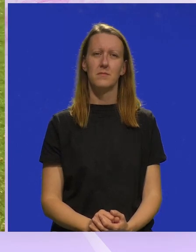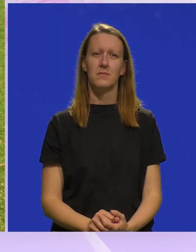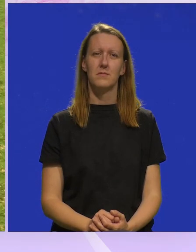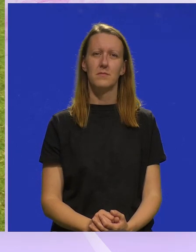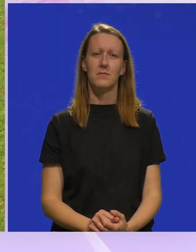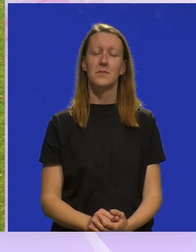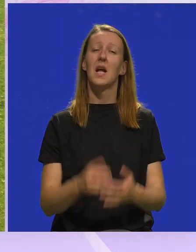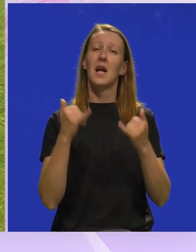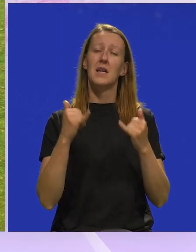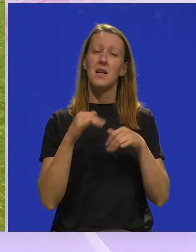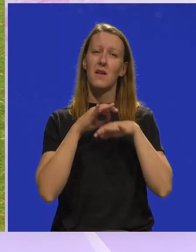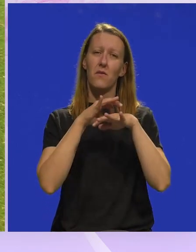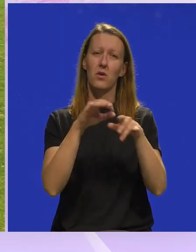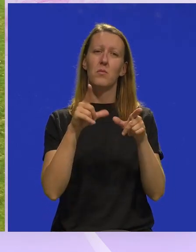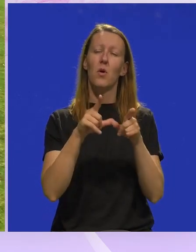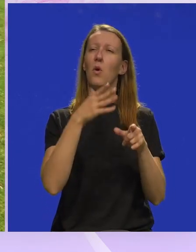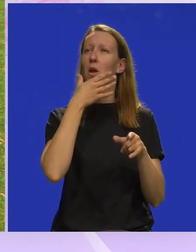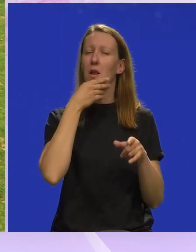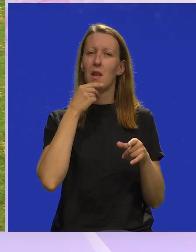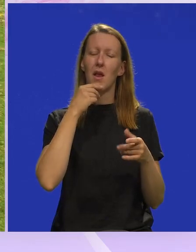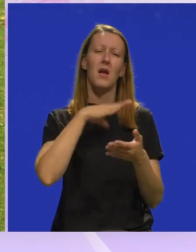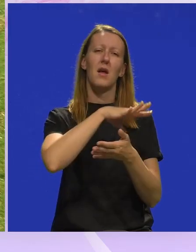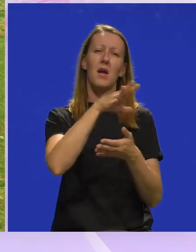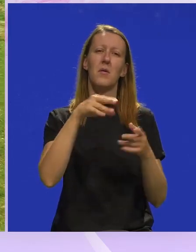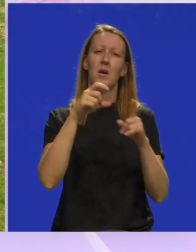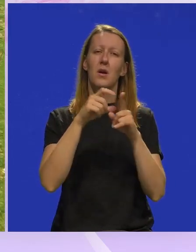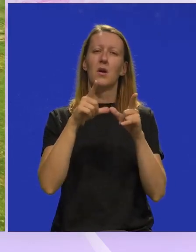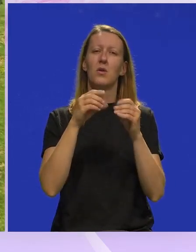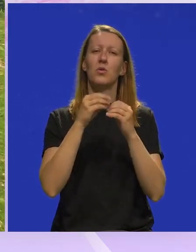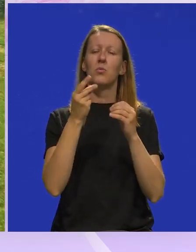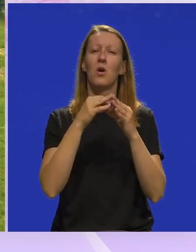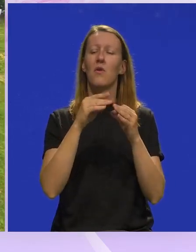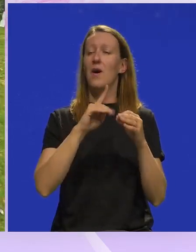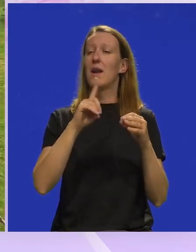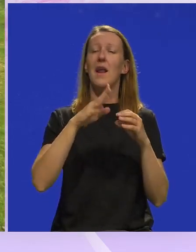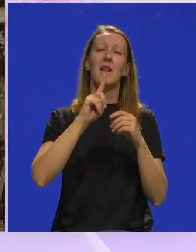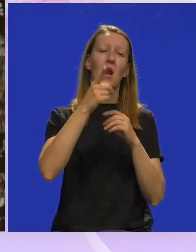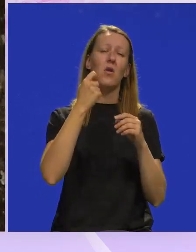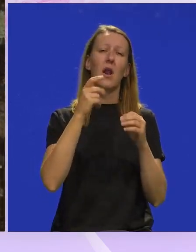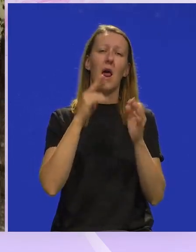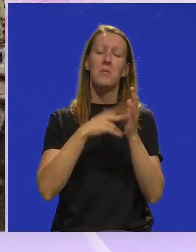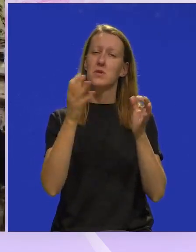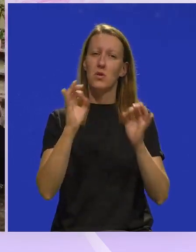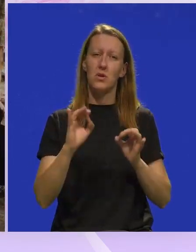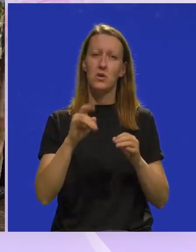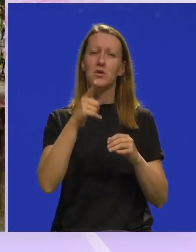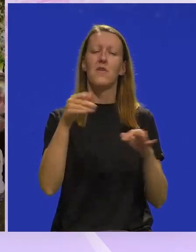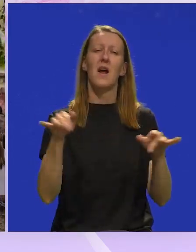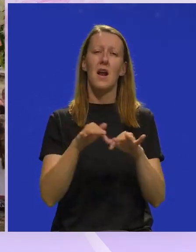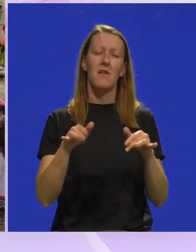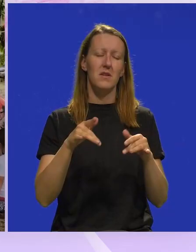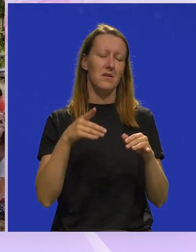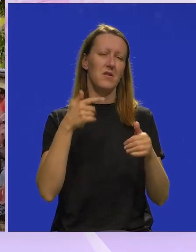A sada vas vodimo u prekrasan krajolik Dubrove nedaleko od Labina gdje se održava jedinstveni